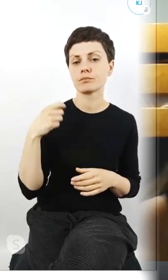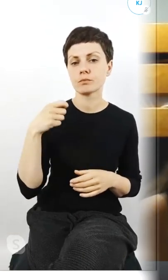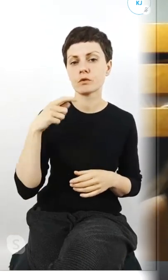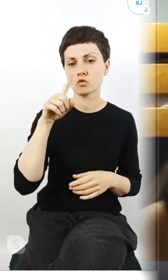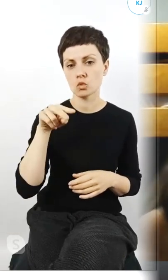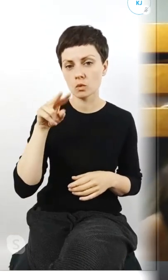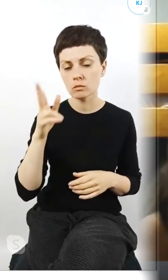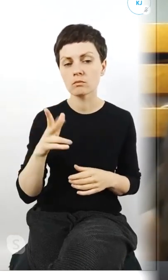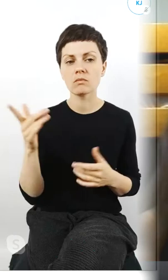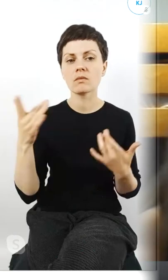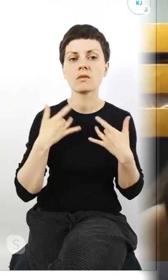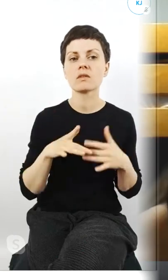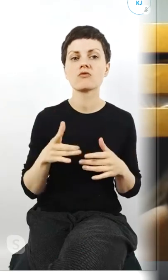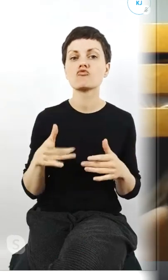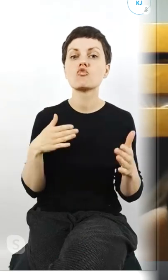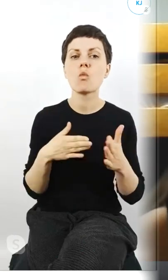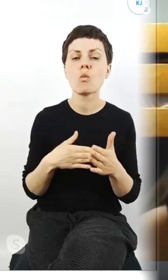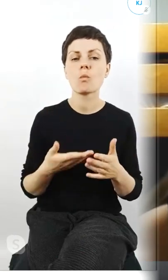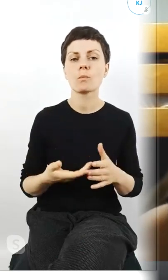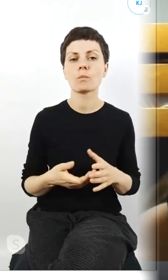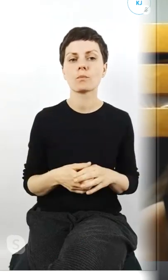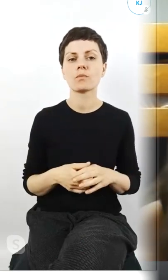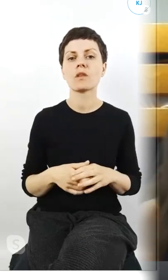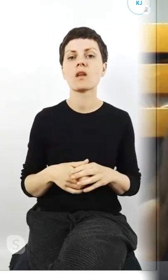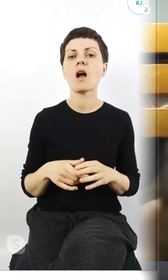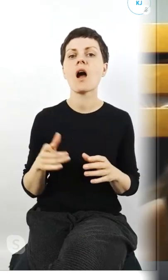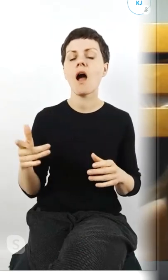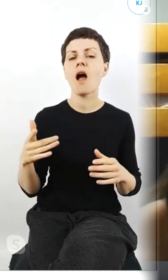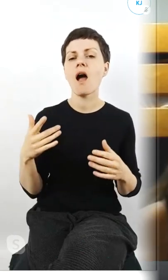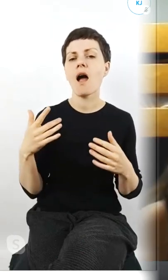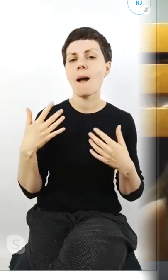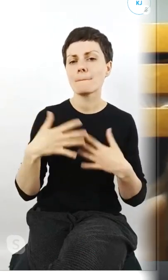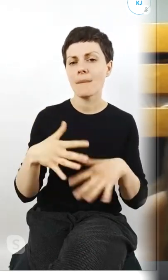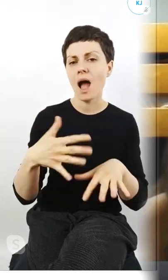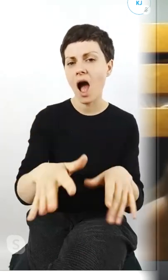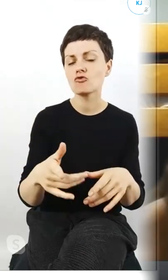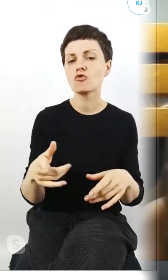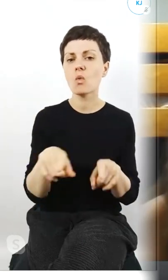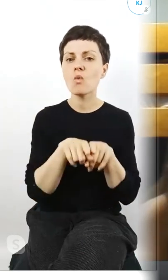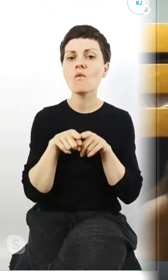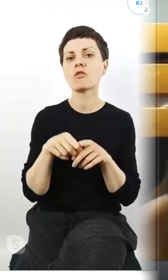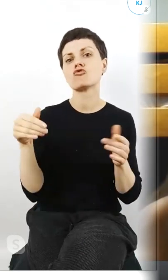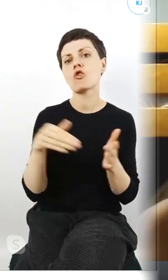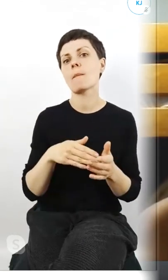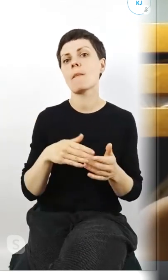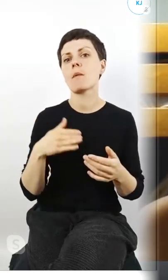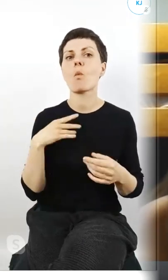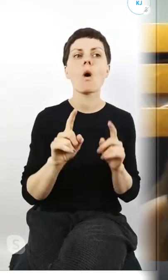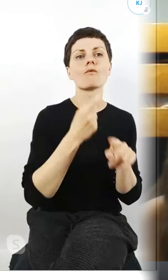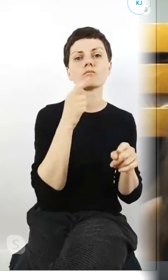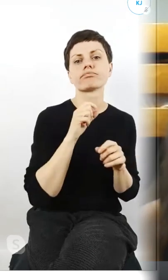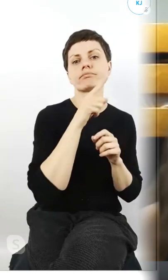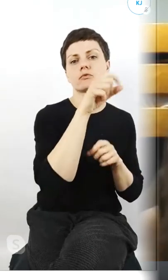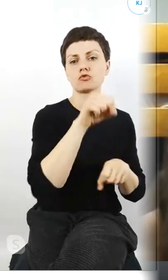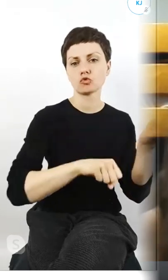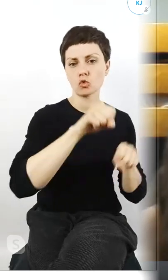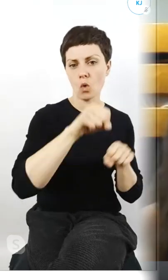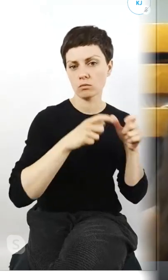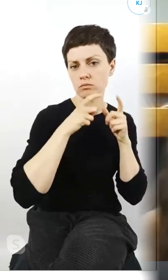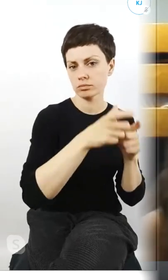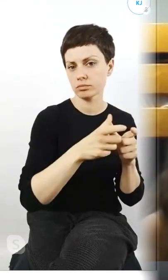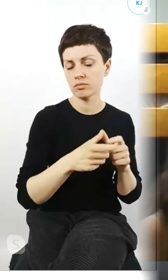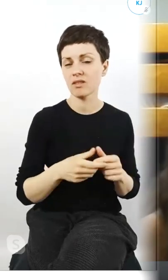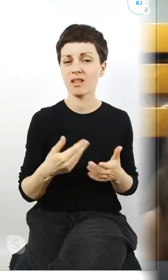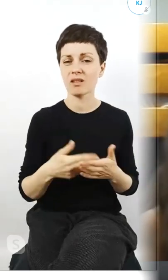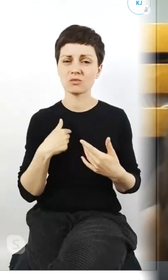chciał stopował marsz równości i trzeba się było odwoływać do sądu i właśnie najbardziej mi